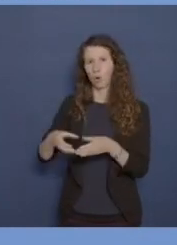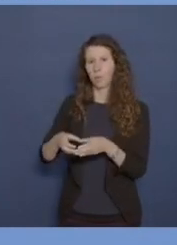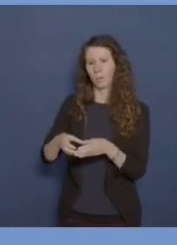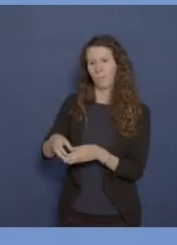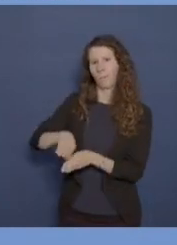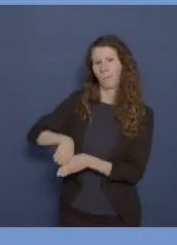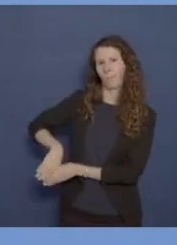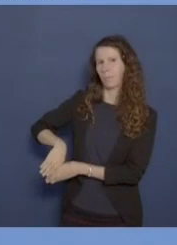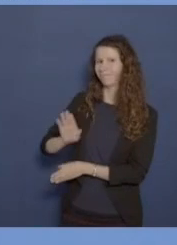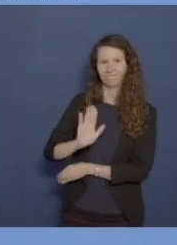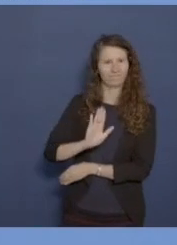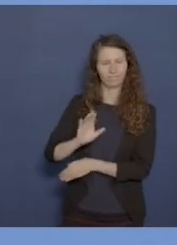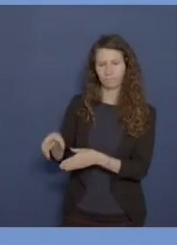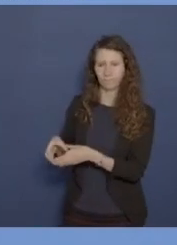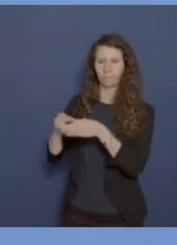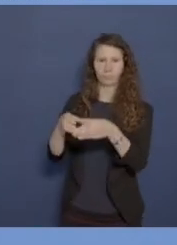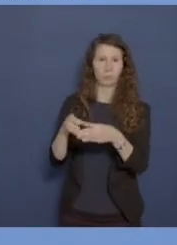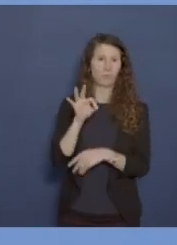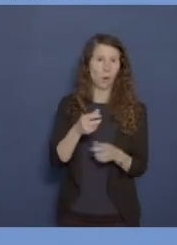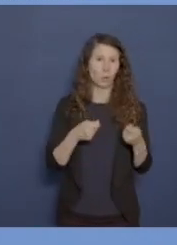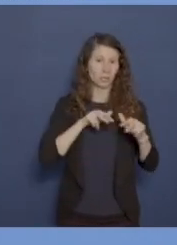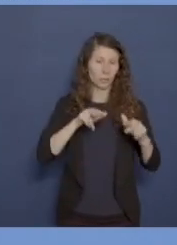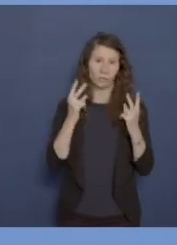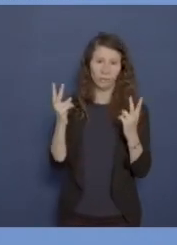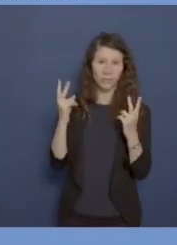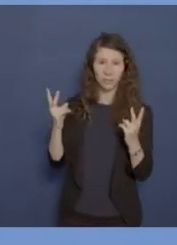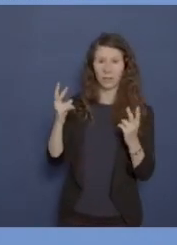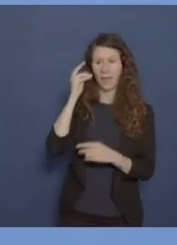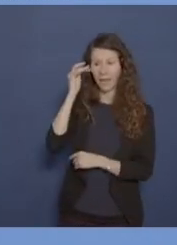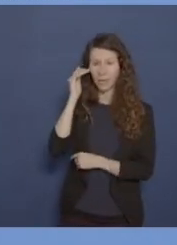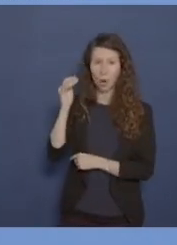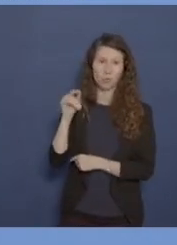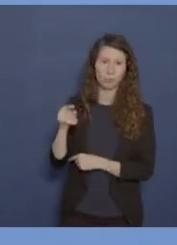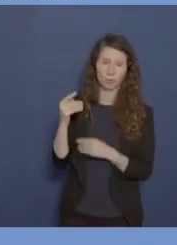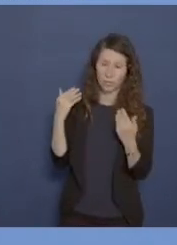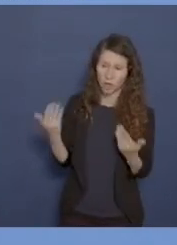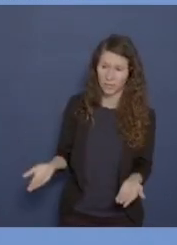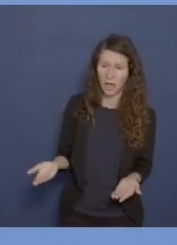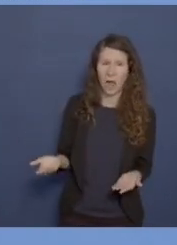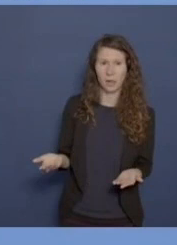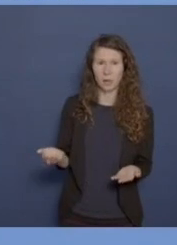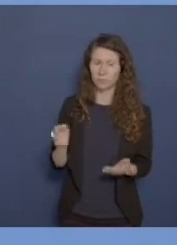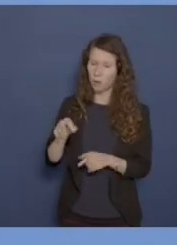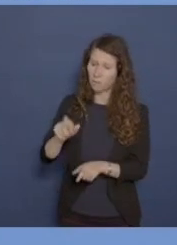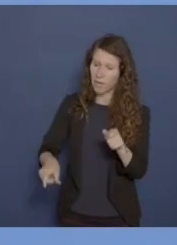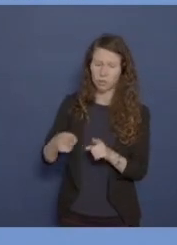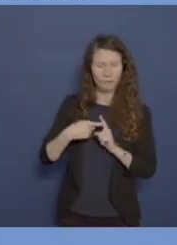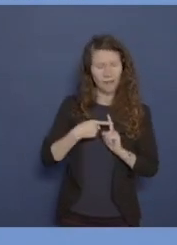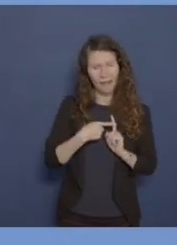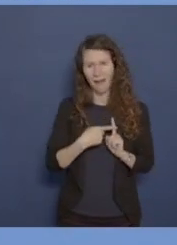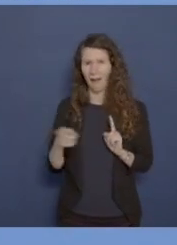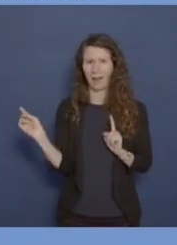im Gegenteil. Es ist der Bundesregierung wichtig, dass die Erinnerung das Schicksal von den Menschen aus allen